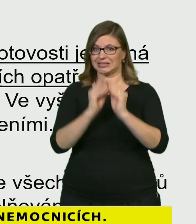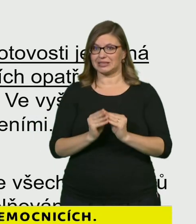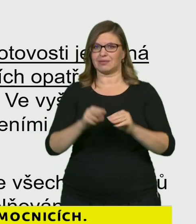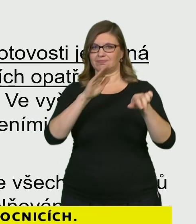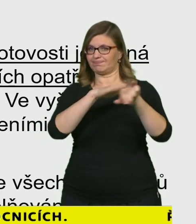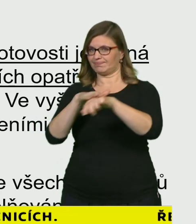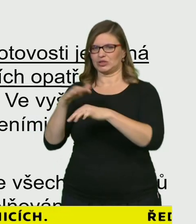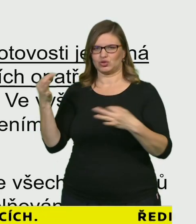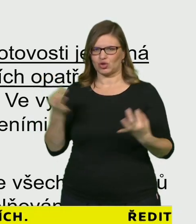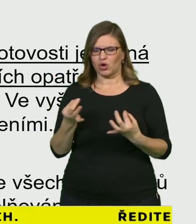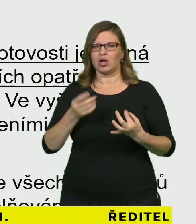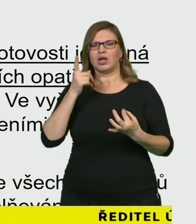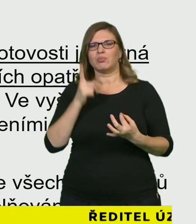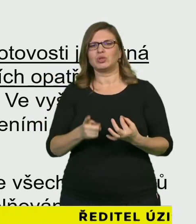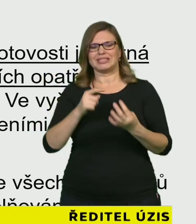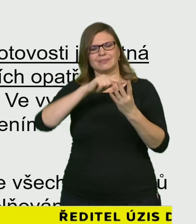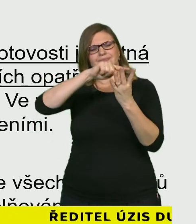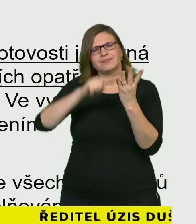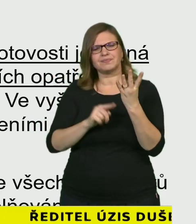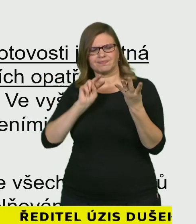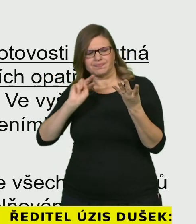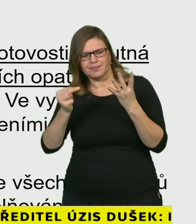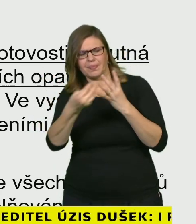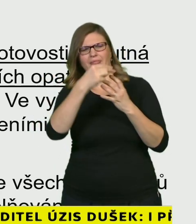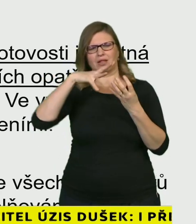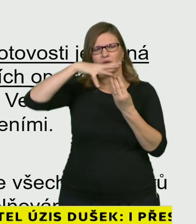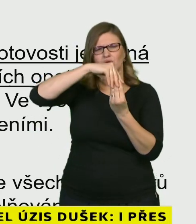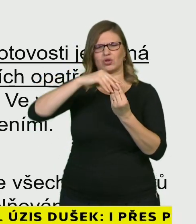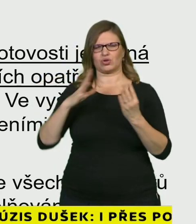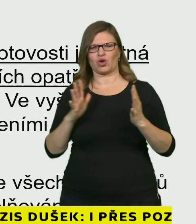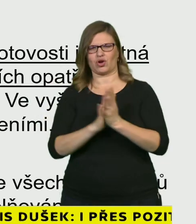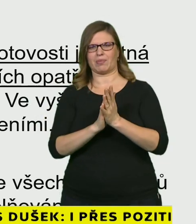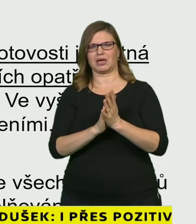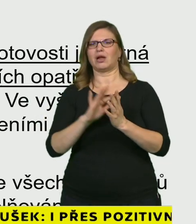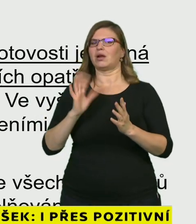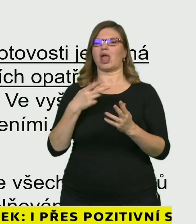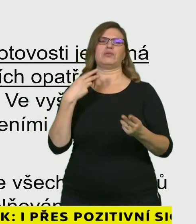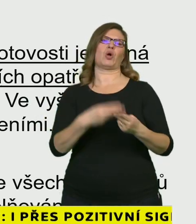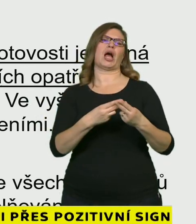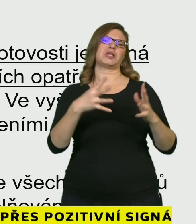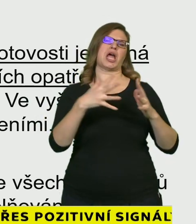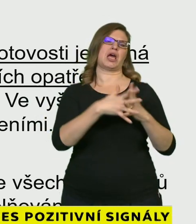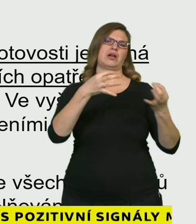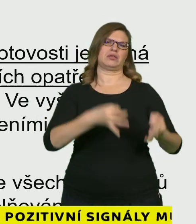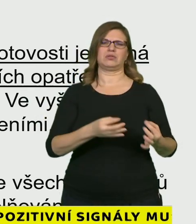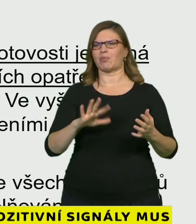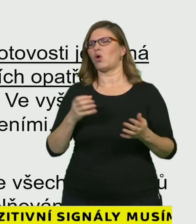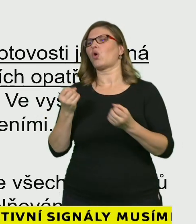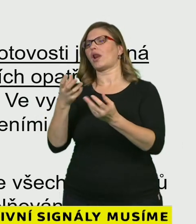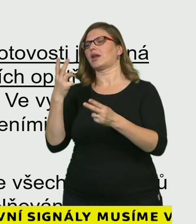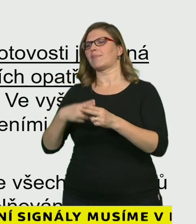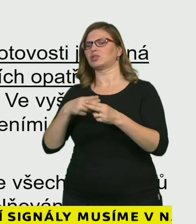epidemické situace a nespoléhat jenom na jeden parametr. Žádné score, žádný parametr nemůže být